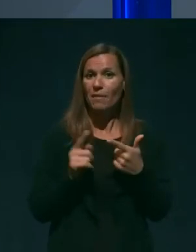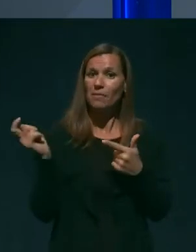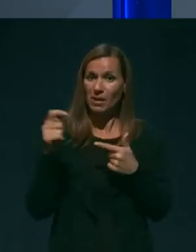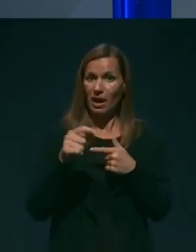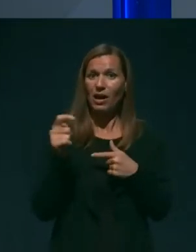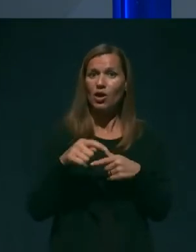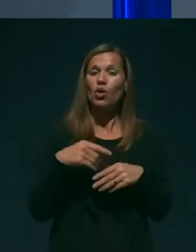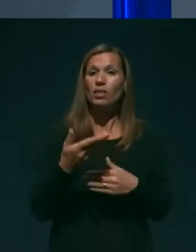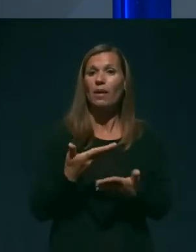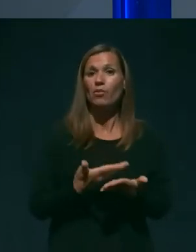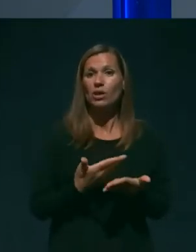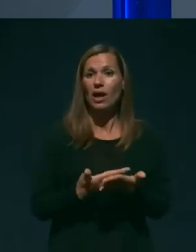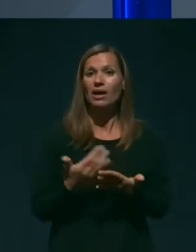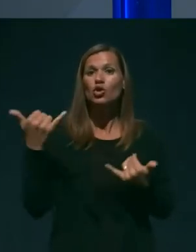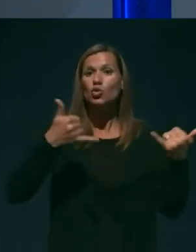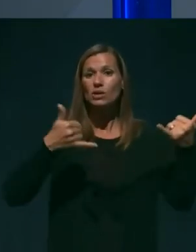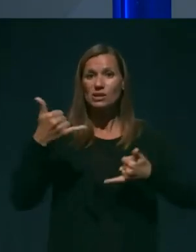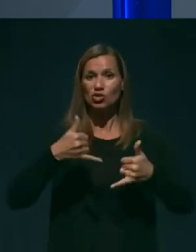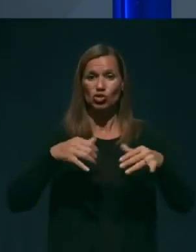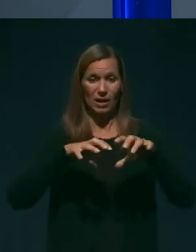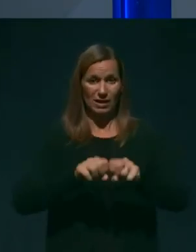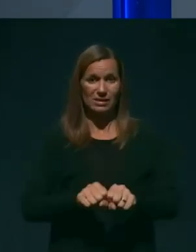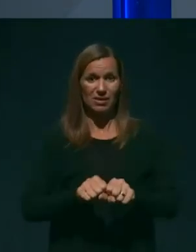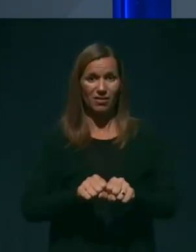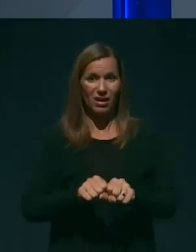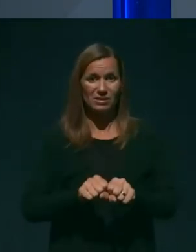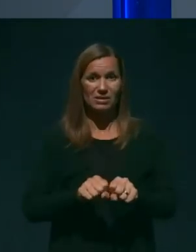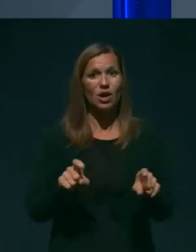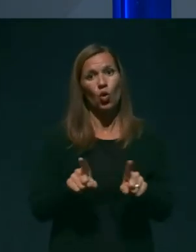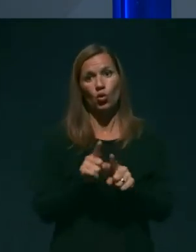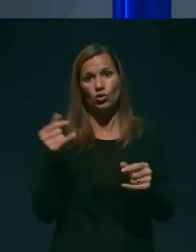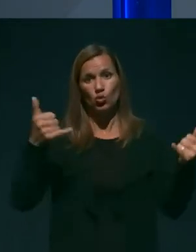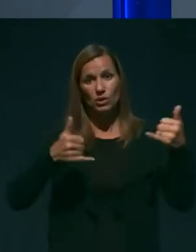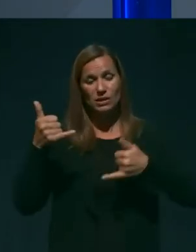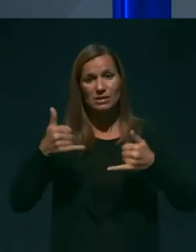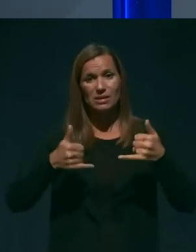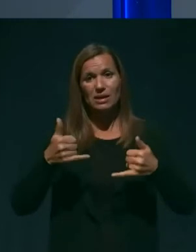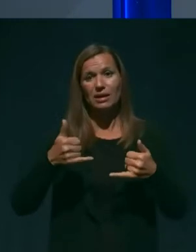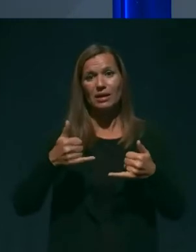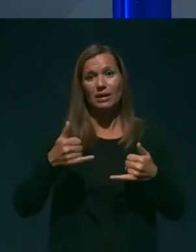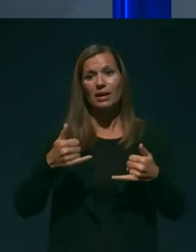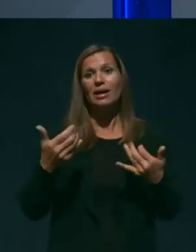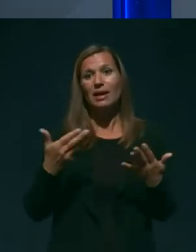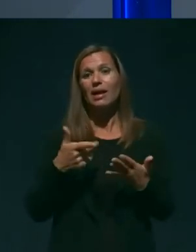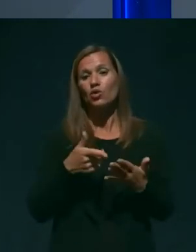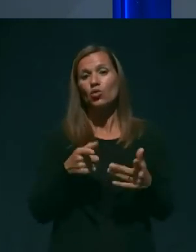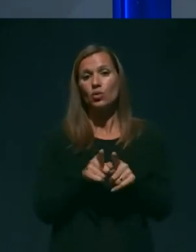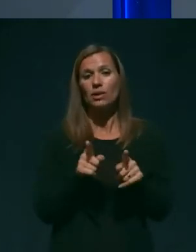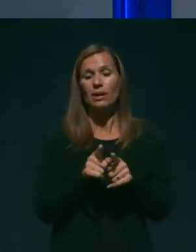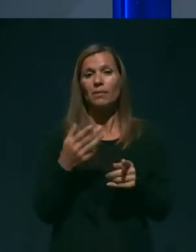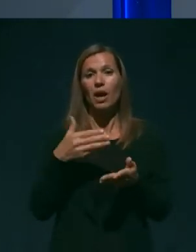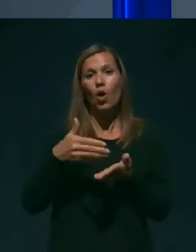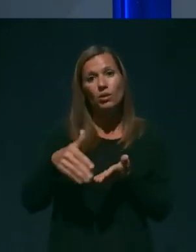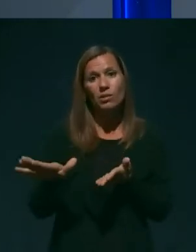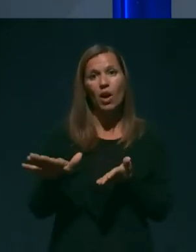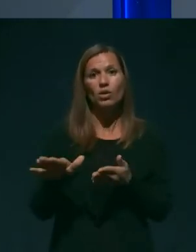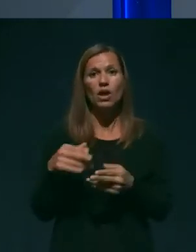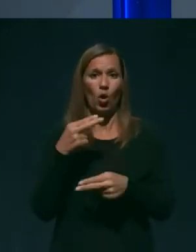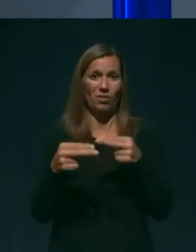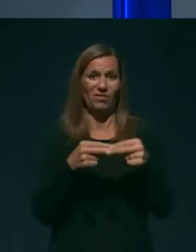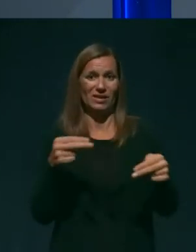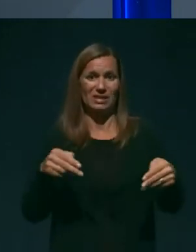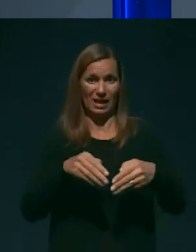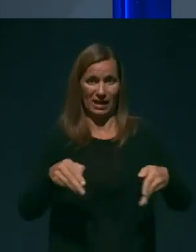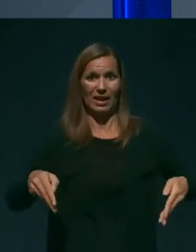podlagi turistične rezervacije kot turisti, kjer je tudi bila odpravljena obvezna karantena.